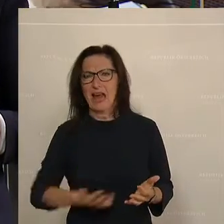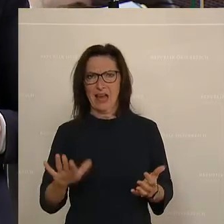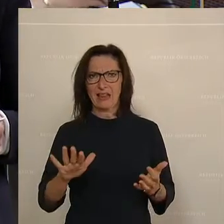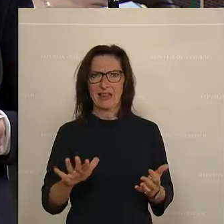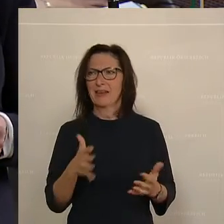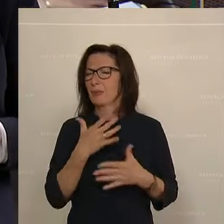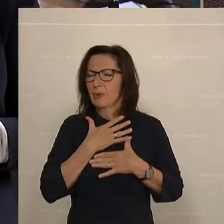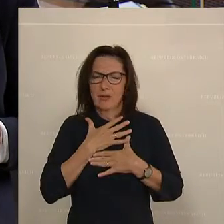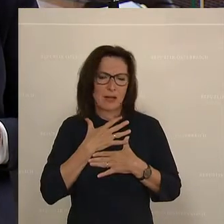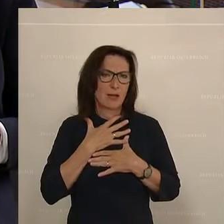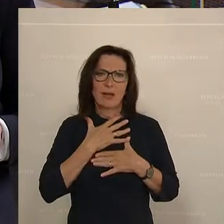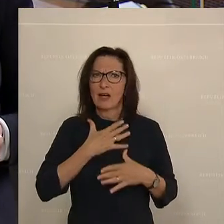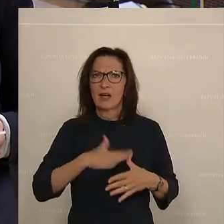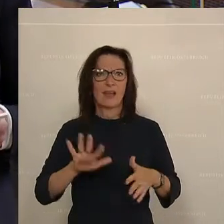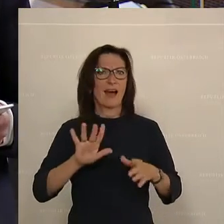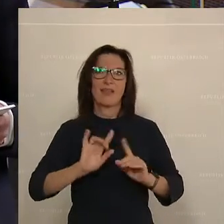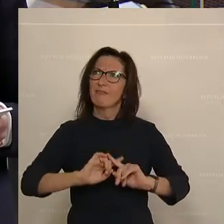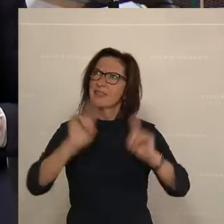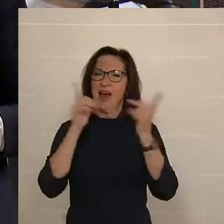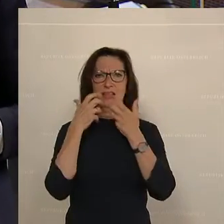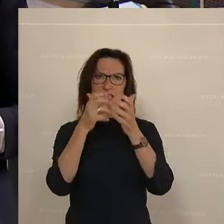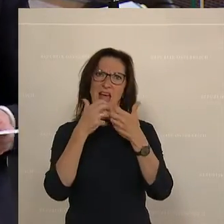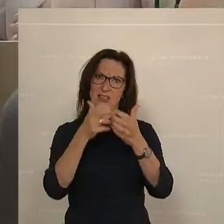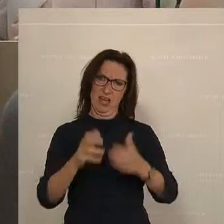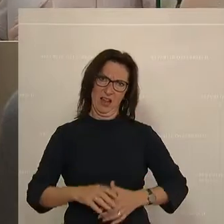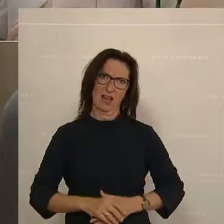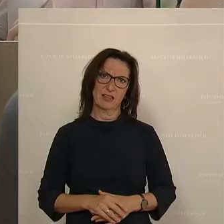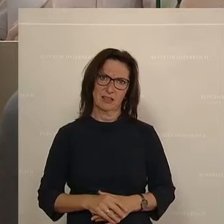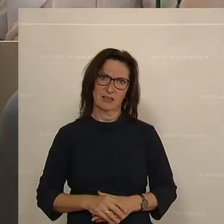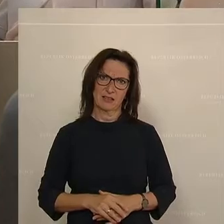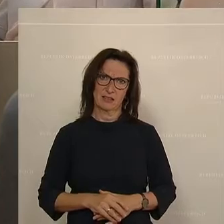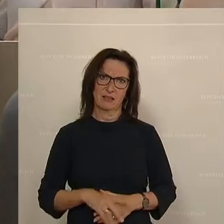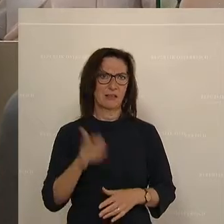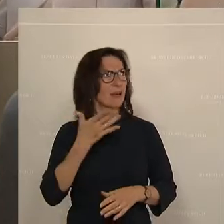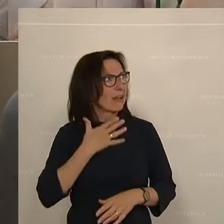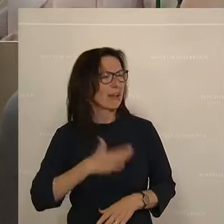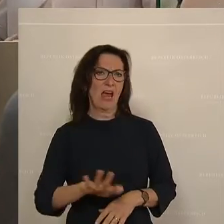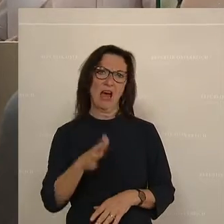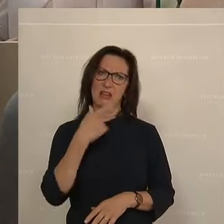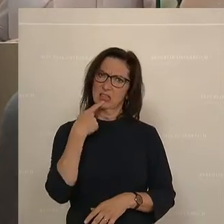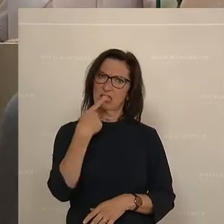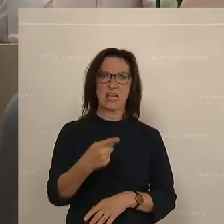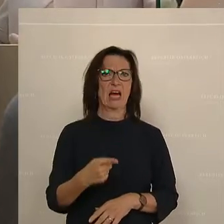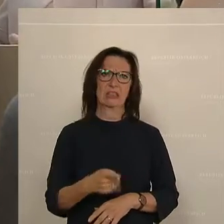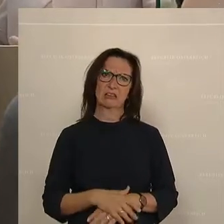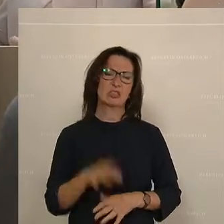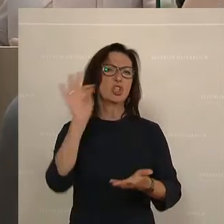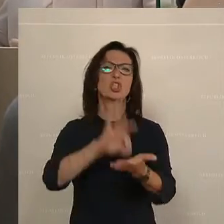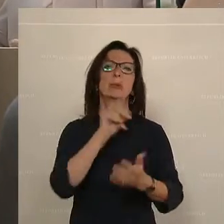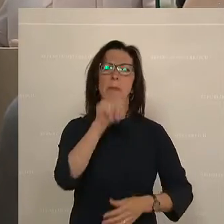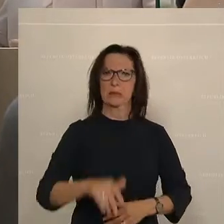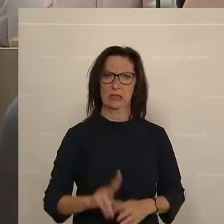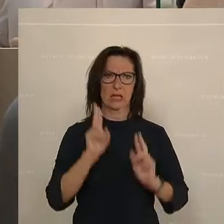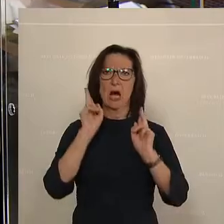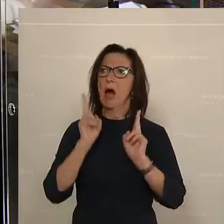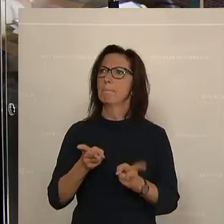stehen und Ihnen erzählen, dass diese Tatsache einfach nicht existiert, dass sich diese Tatsache abwenden lässt.